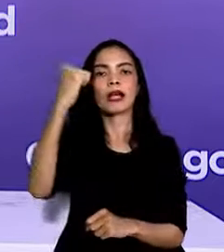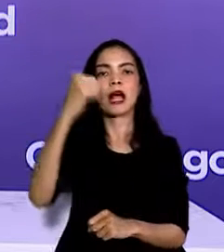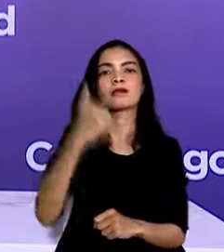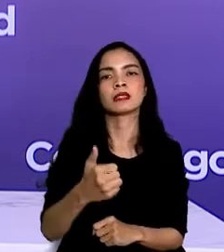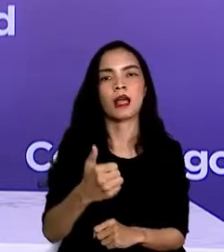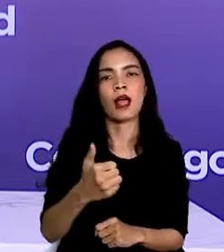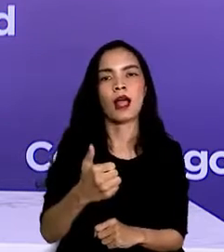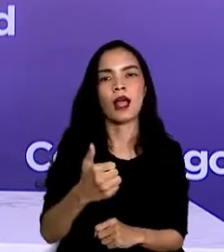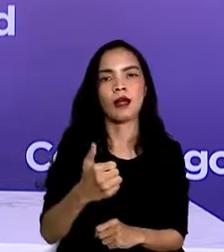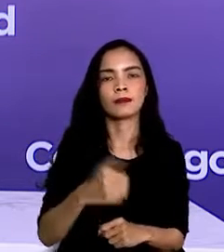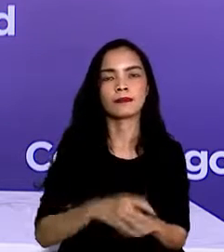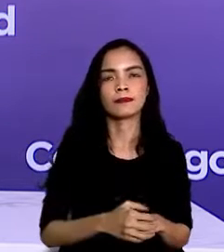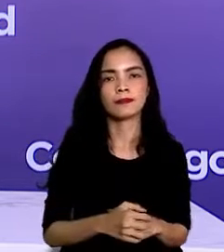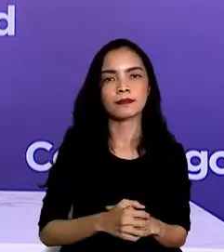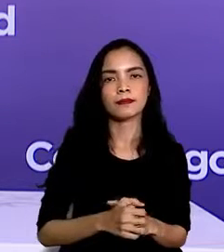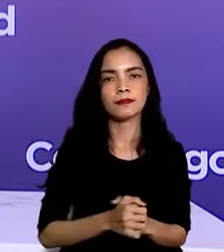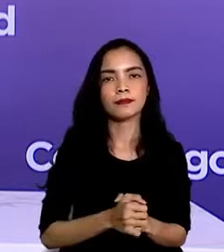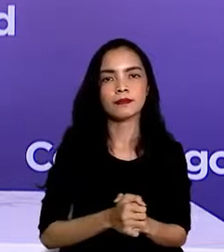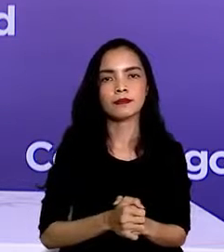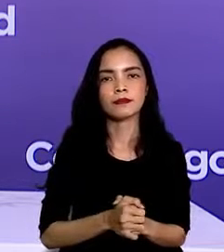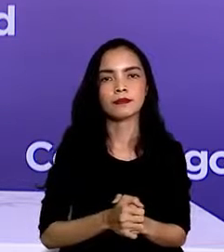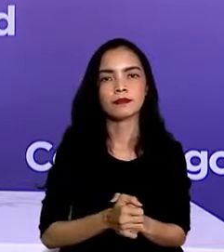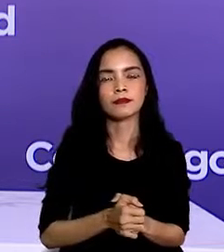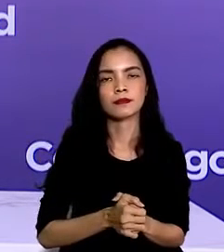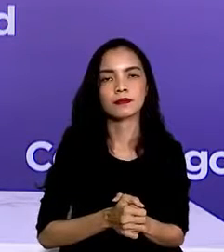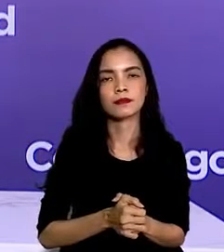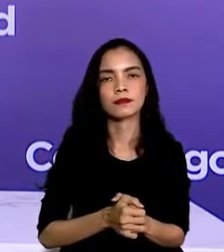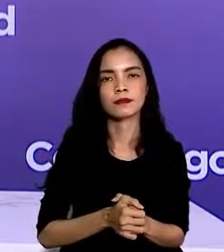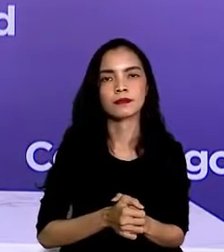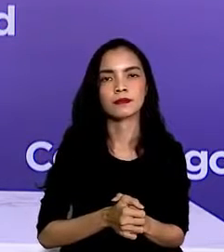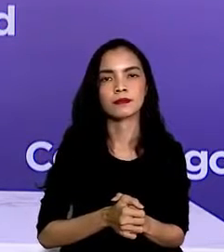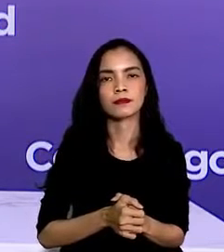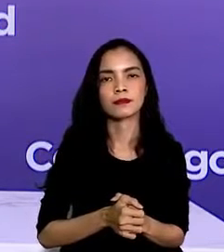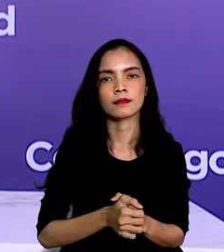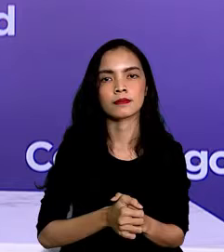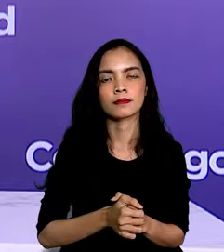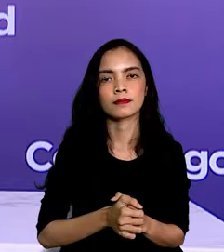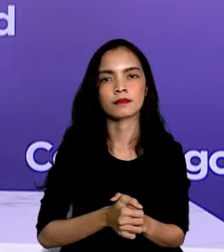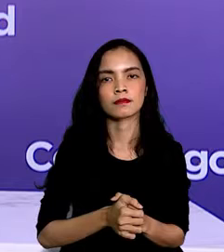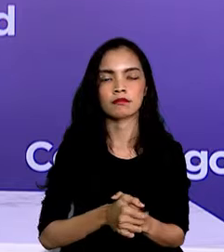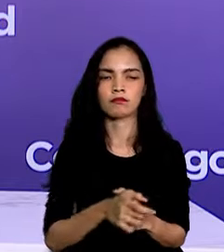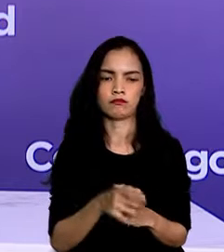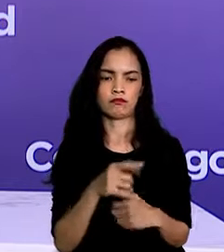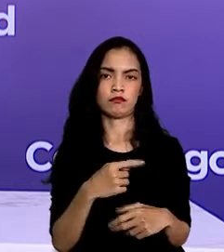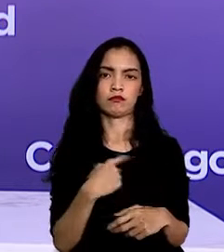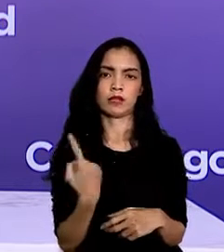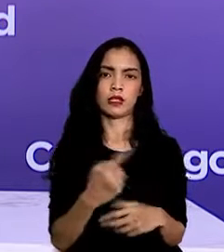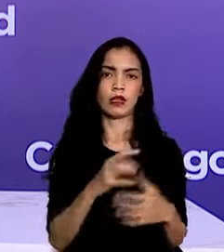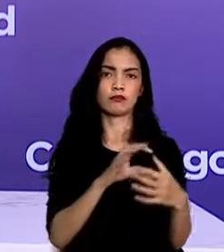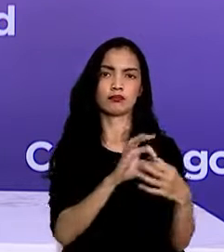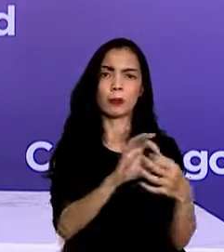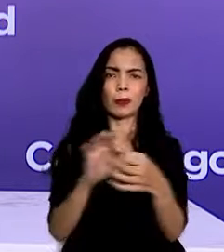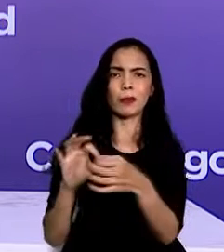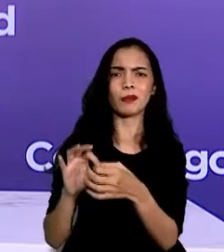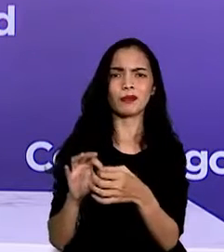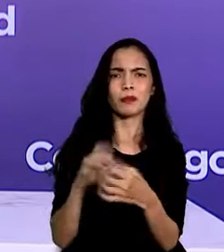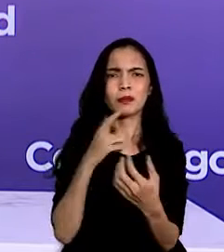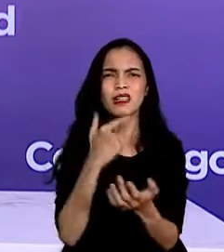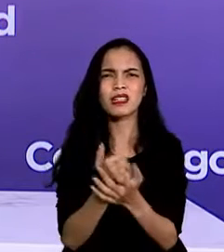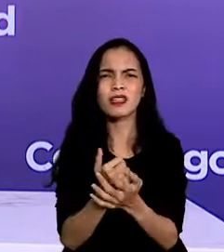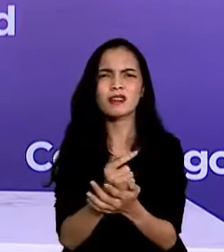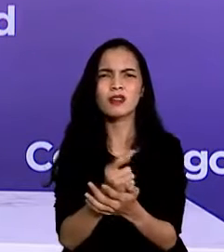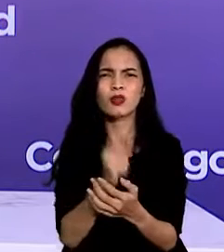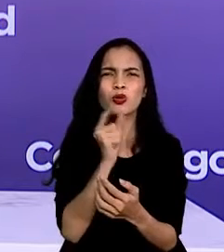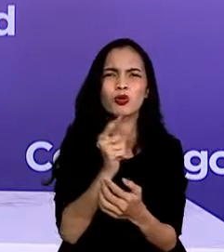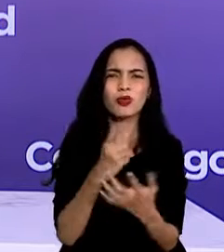Selanjutnya saya akan menyampaikan pentingnya kita bekerjasama dalam memaksimalkan upaya testing sebagai bagian dari